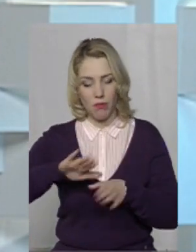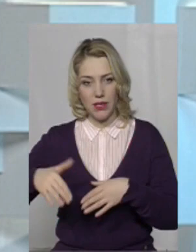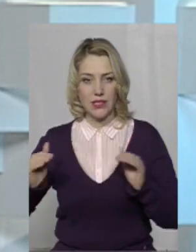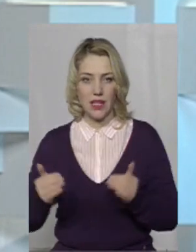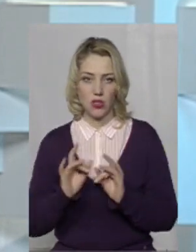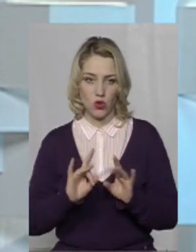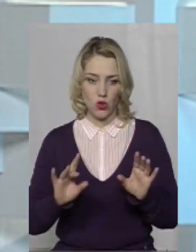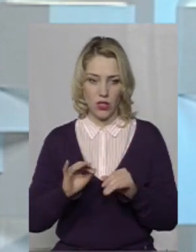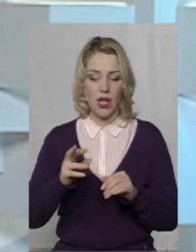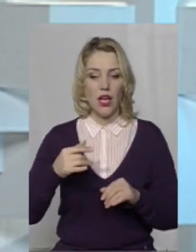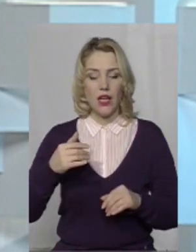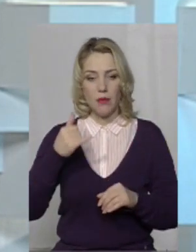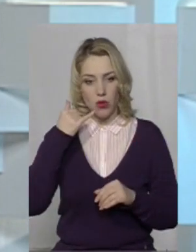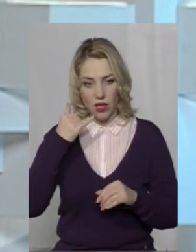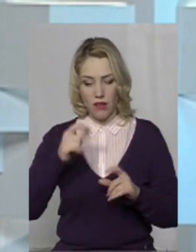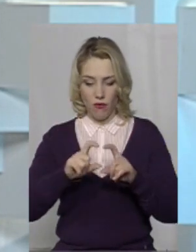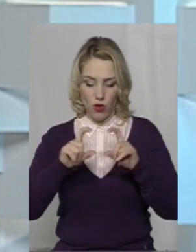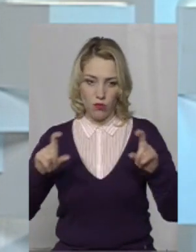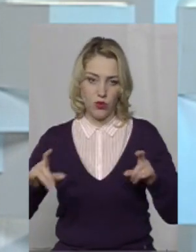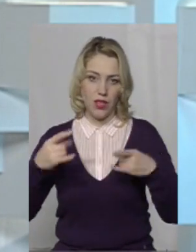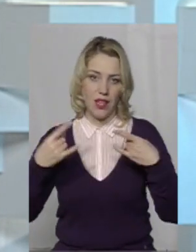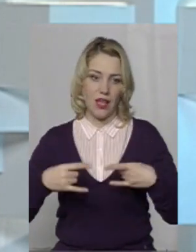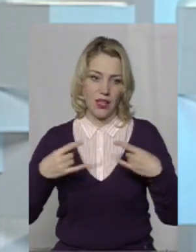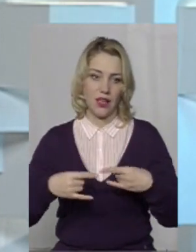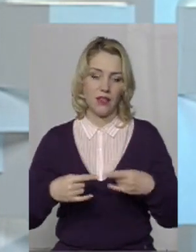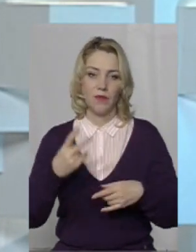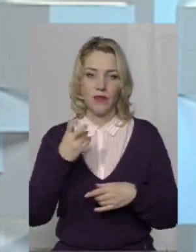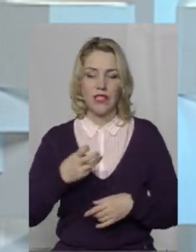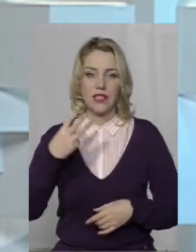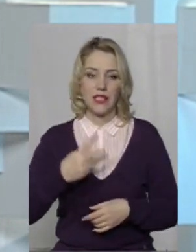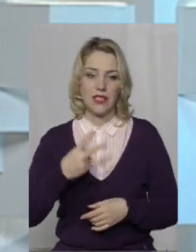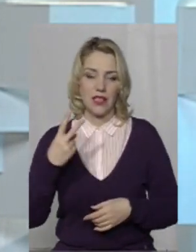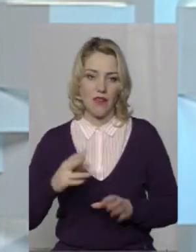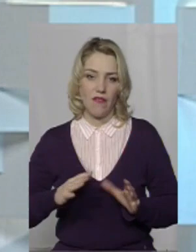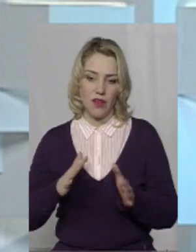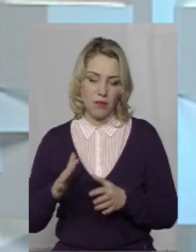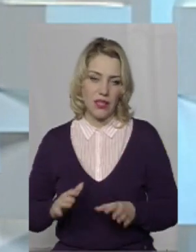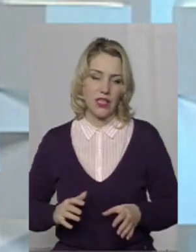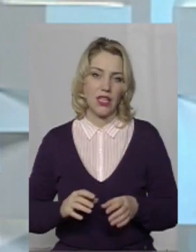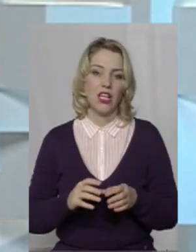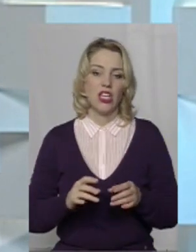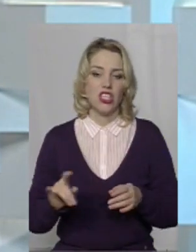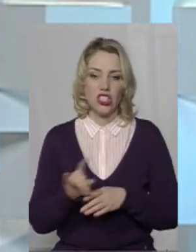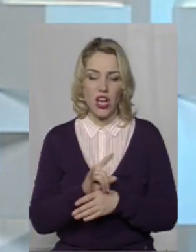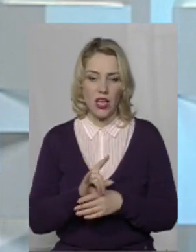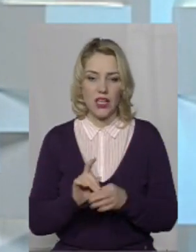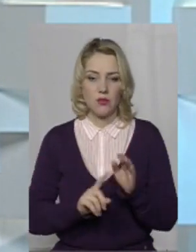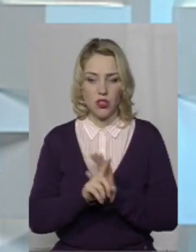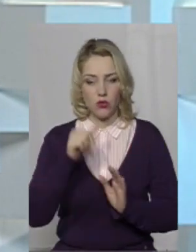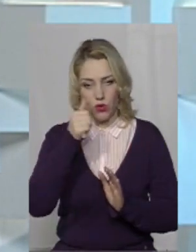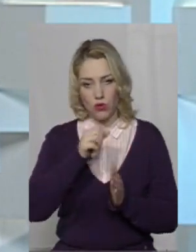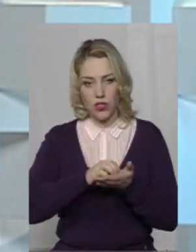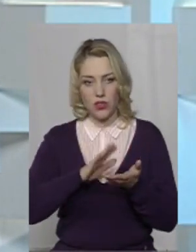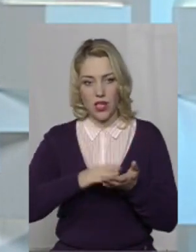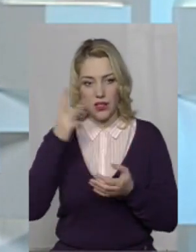сюжету, ви телефони будете бачити на екранах. 232 випадки шахрайства з початку року зареєстрували на